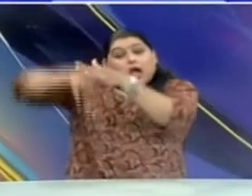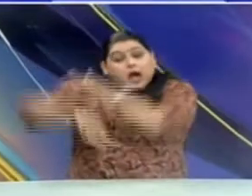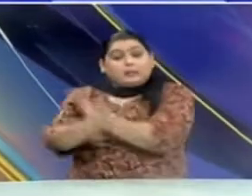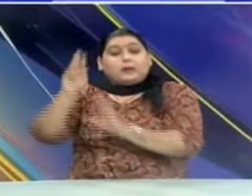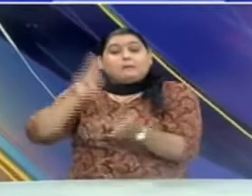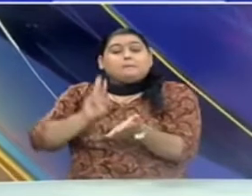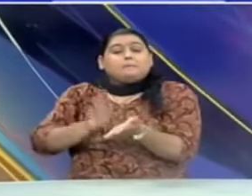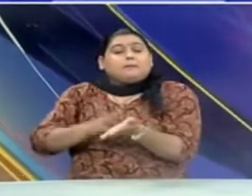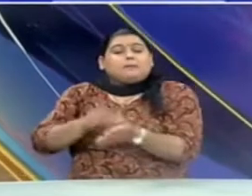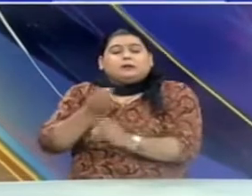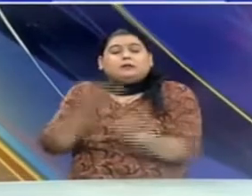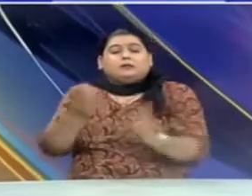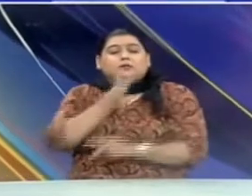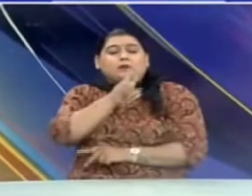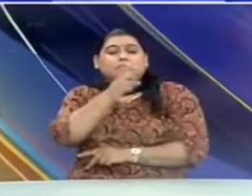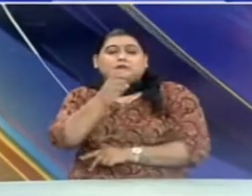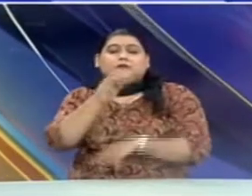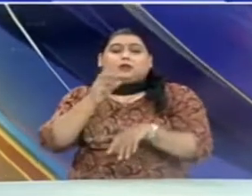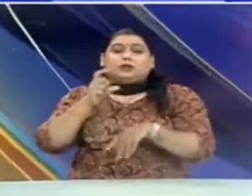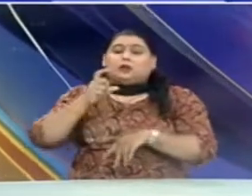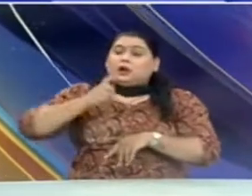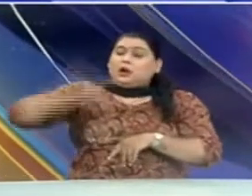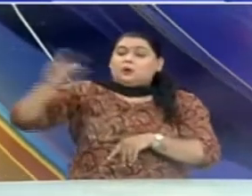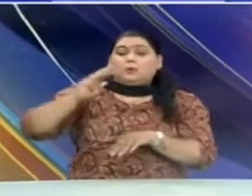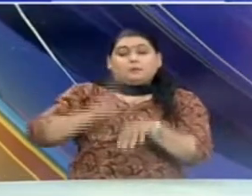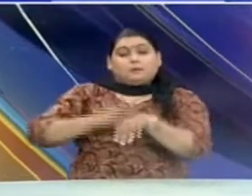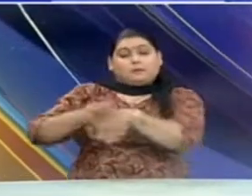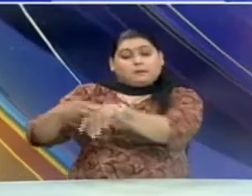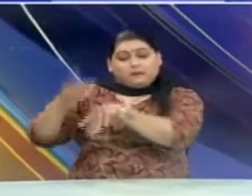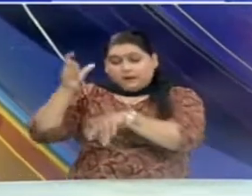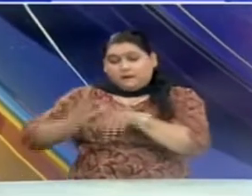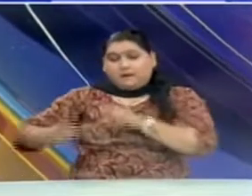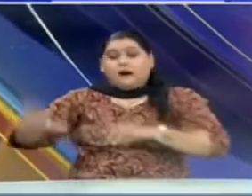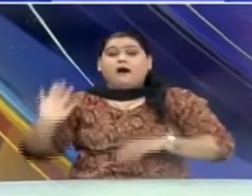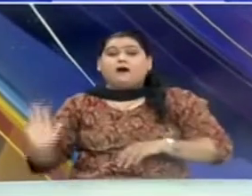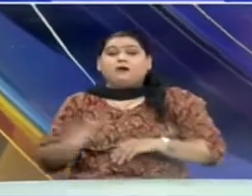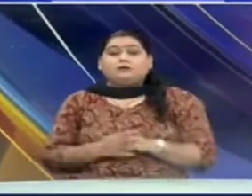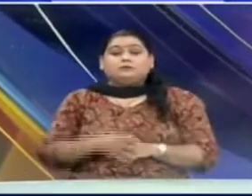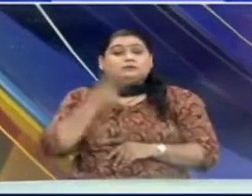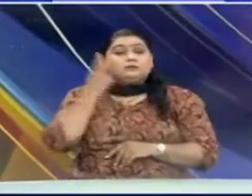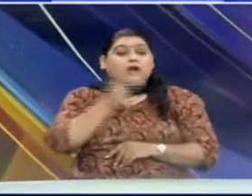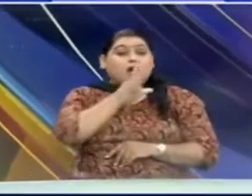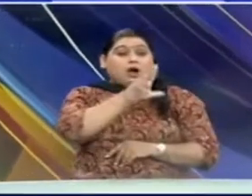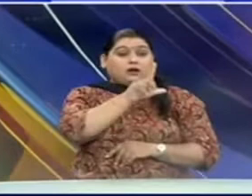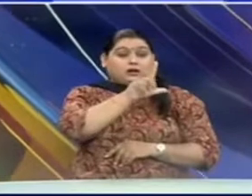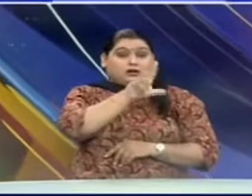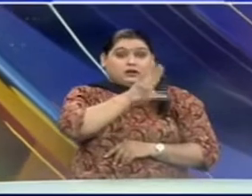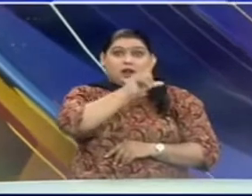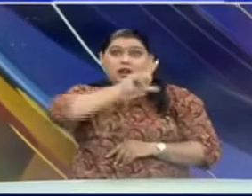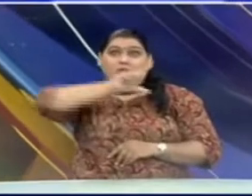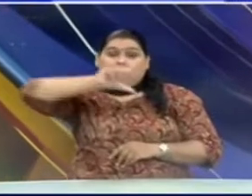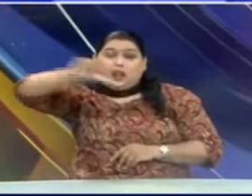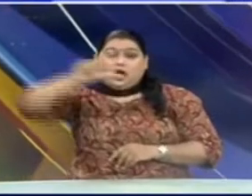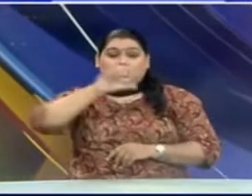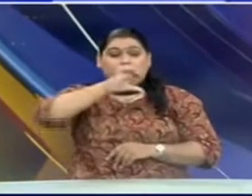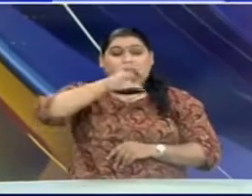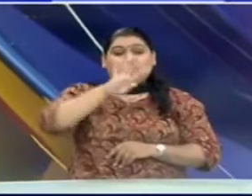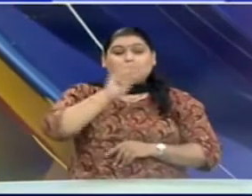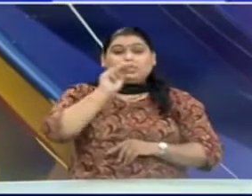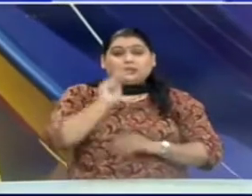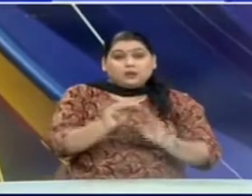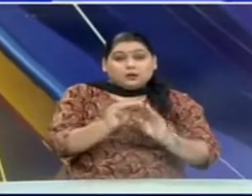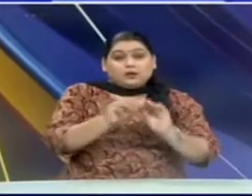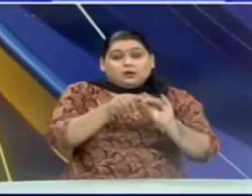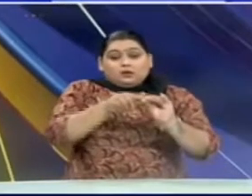तो इस एक निरने से जहां 8,54,000 कोपरिटिव्स को लाब मिलेगा वहीं पर